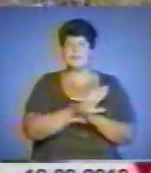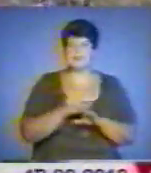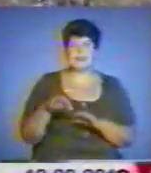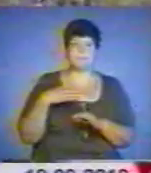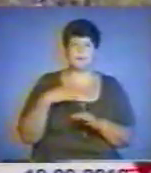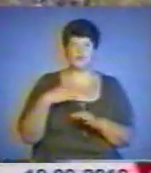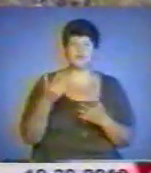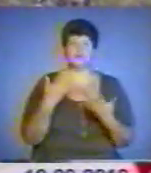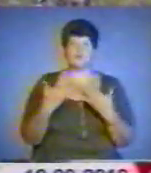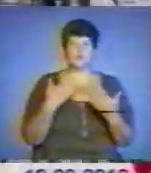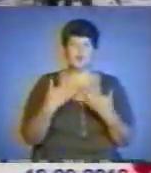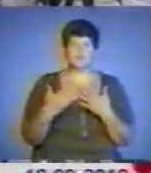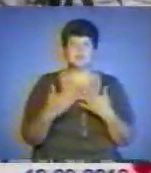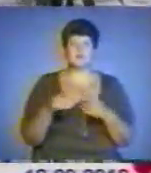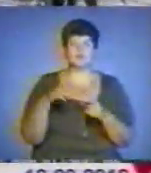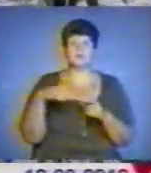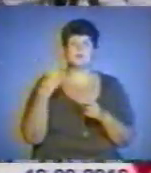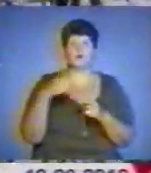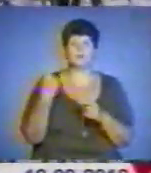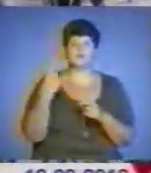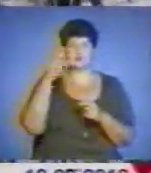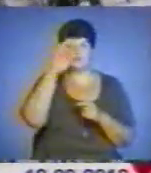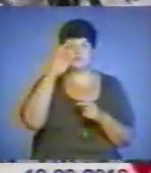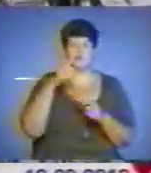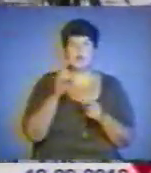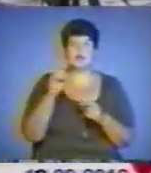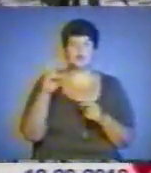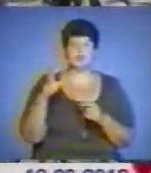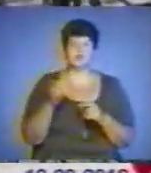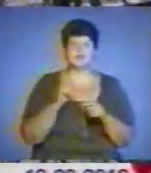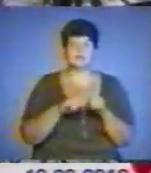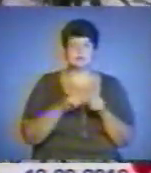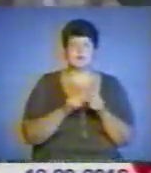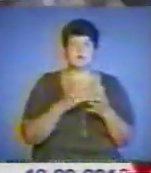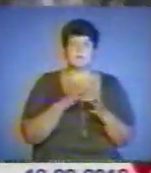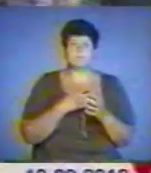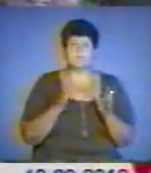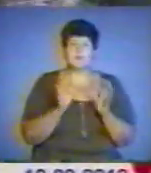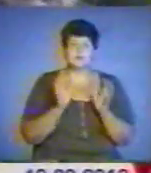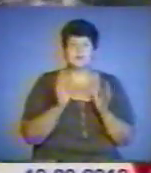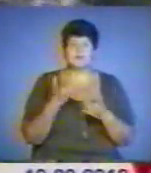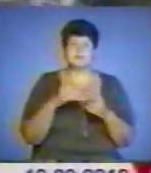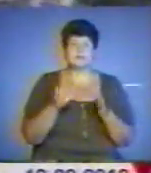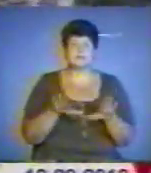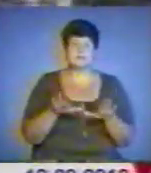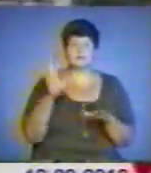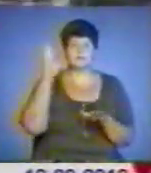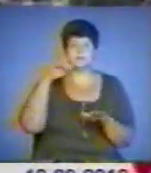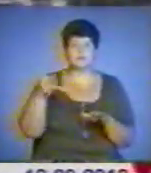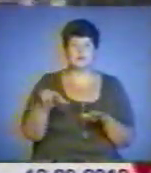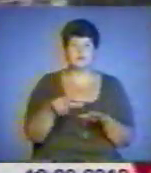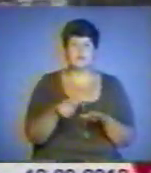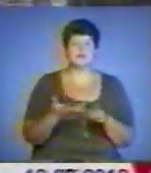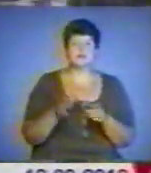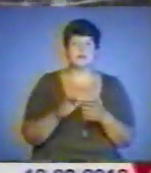стану довкілля спільно з обласною державною екологічною інспекцією дбають про чистоту місцевих водойм. Річки звільняють від сміття, а